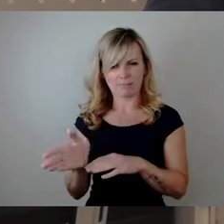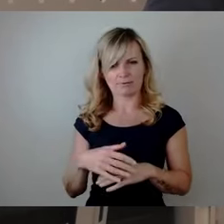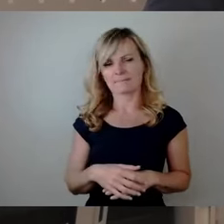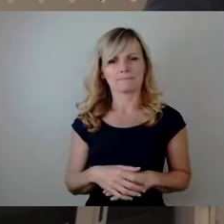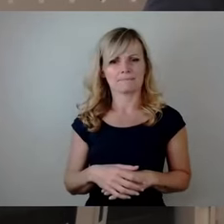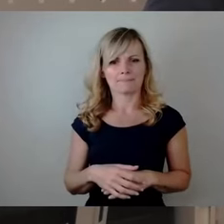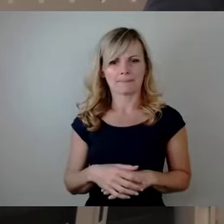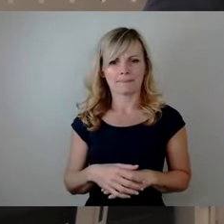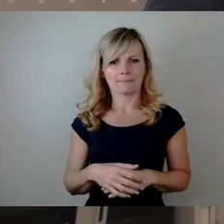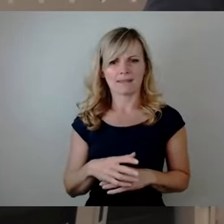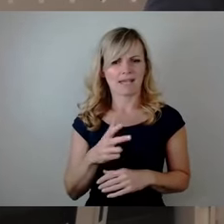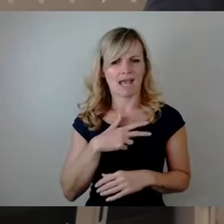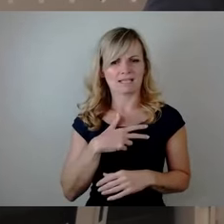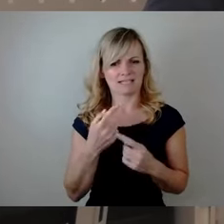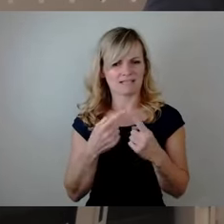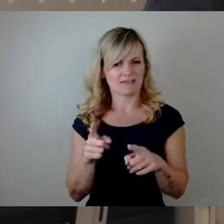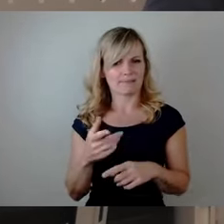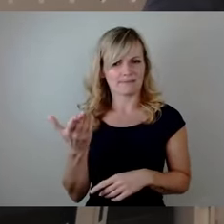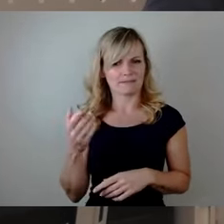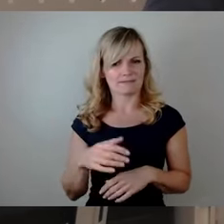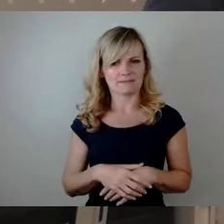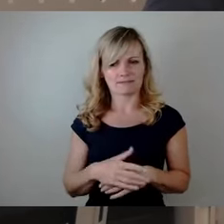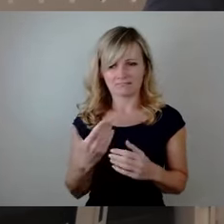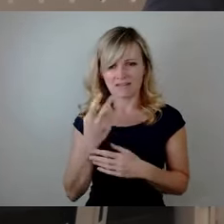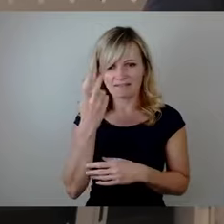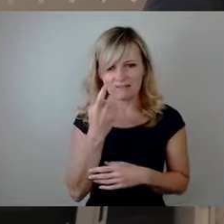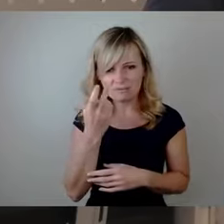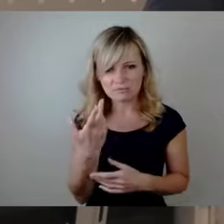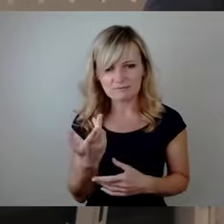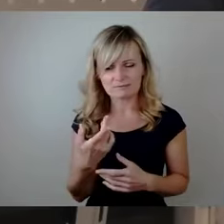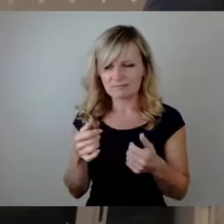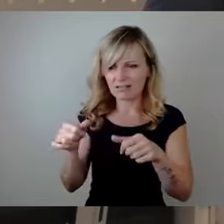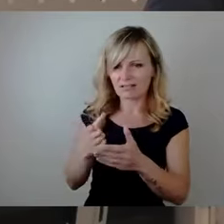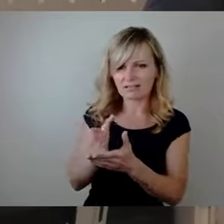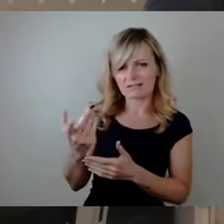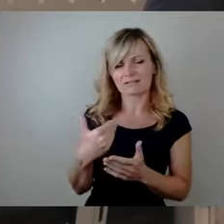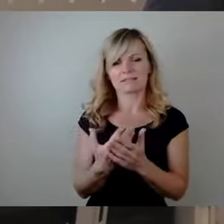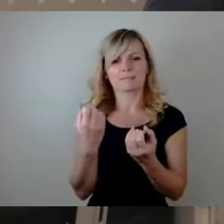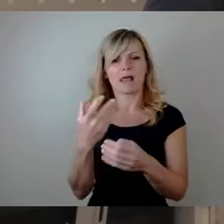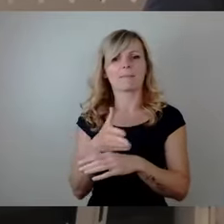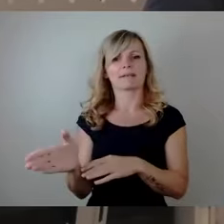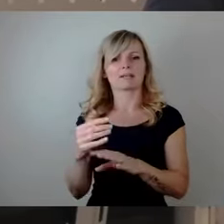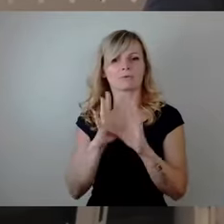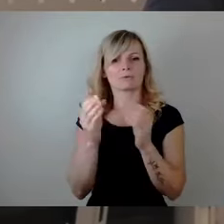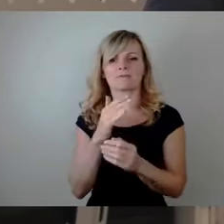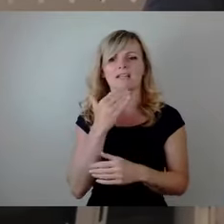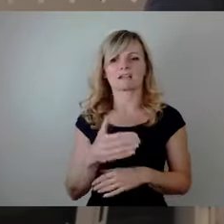es ist realitätsfremd, das Ganze zu versuchen, hier seine Ideologie durchzudrücken und insofern ganz klar Ablehnung in Gänze. Vielen Dank.